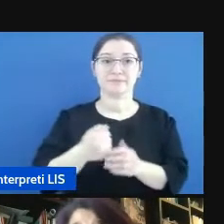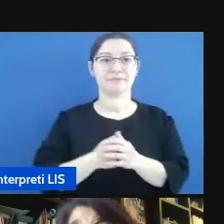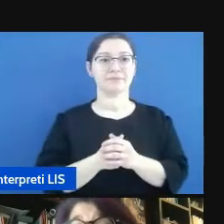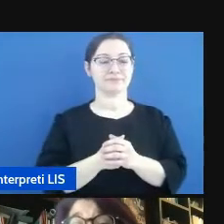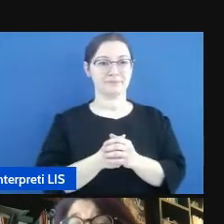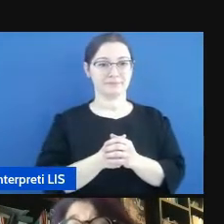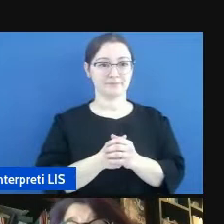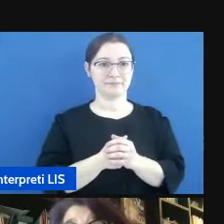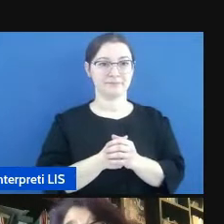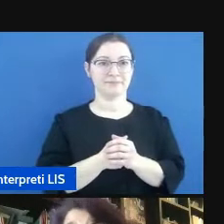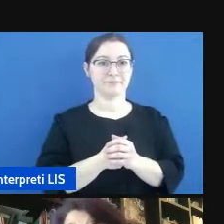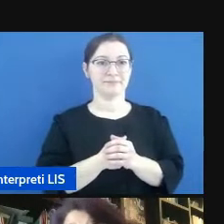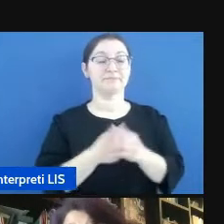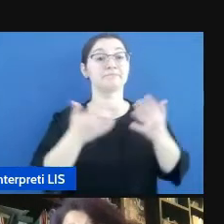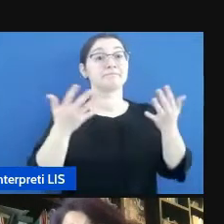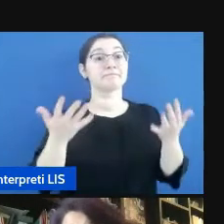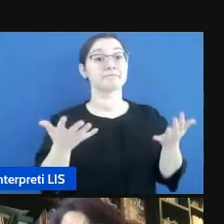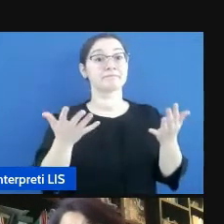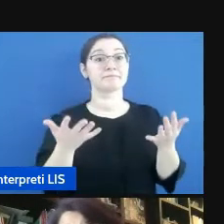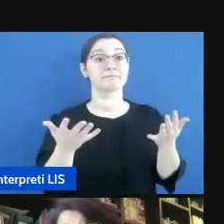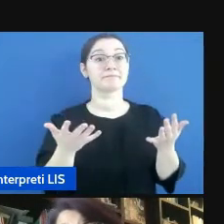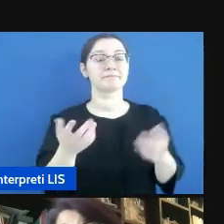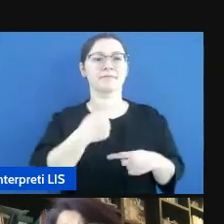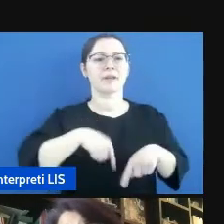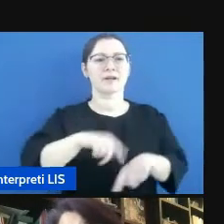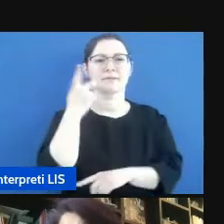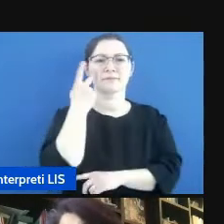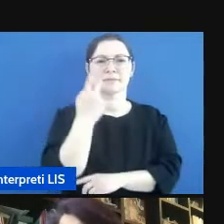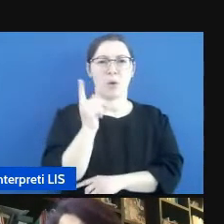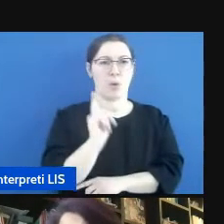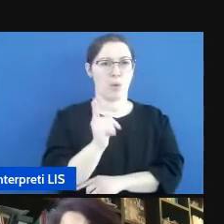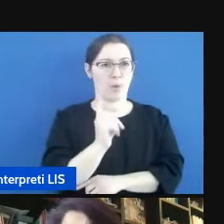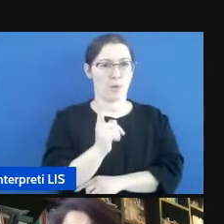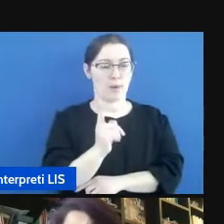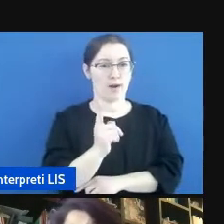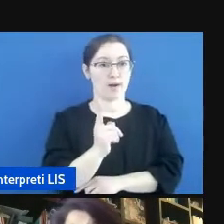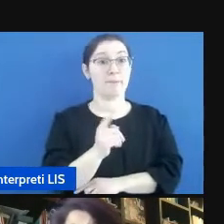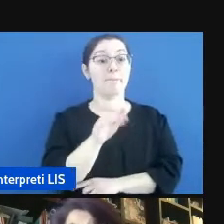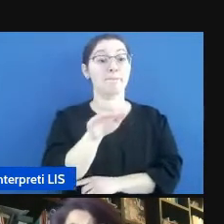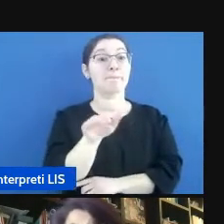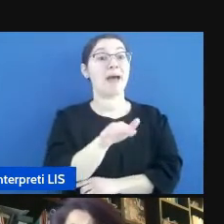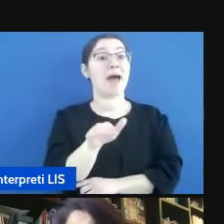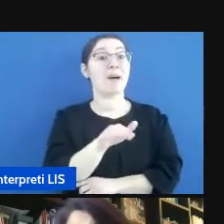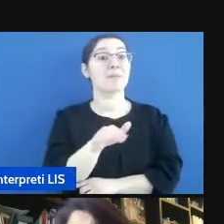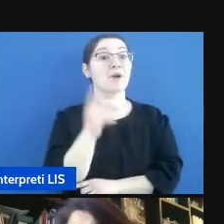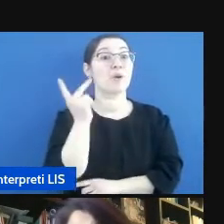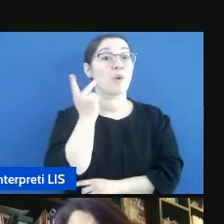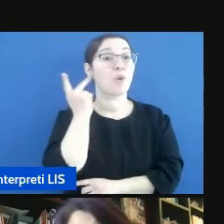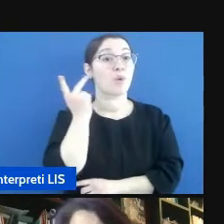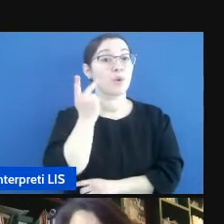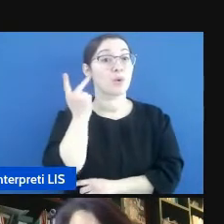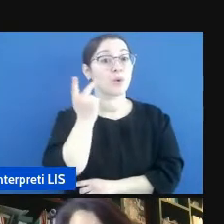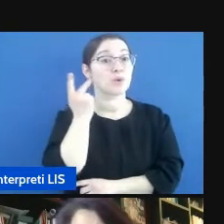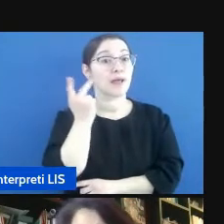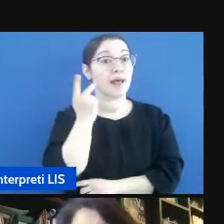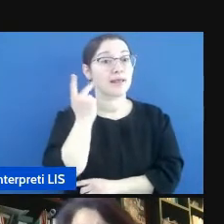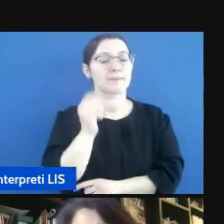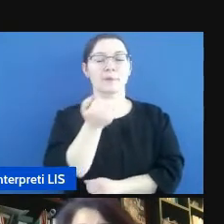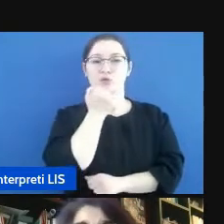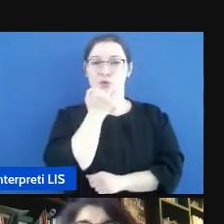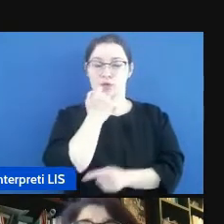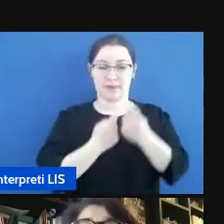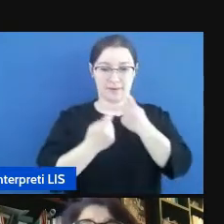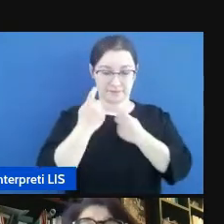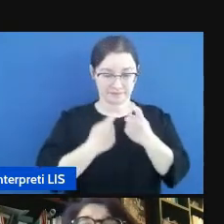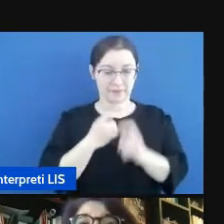Quindi se noi vediamo che nel bambino udente la lingua dei so, scusate, se